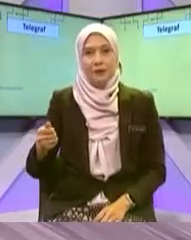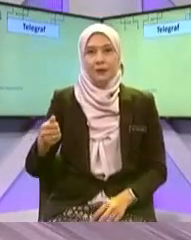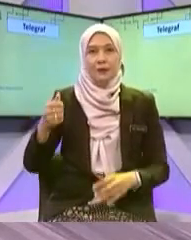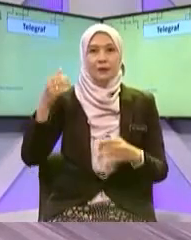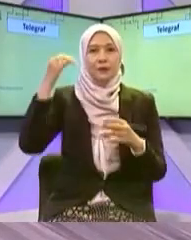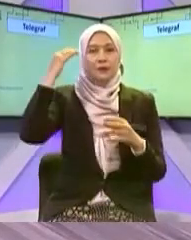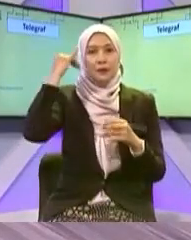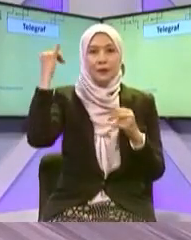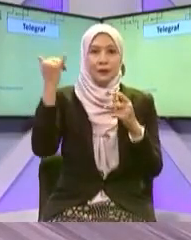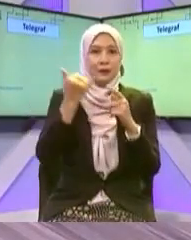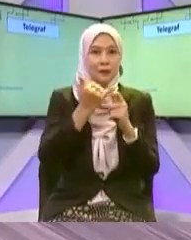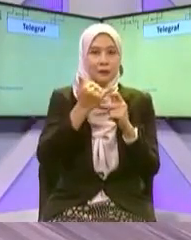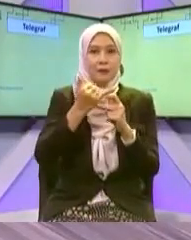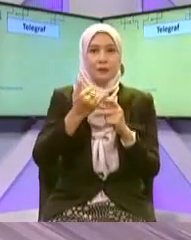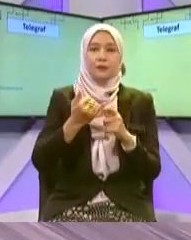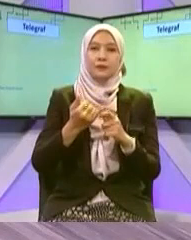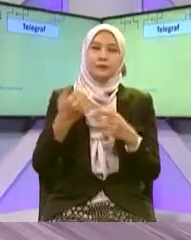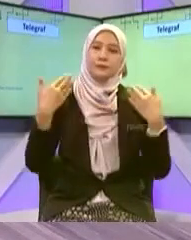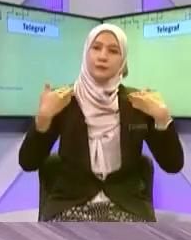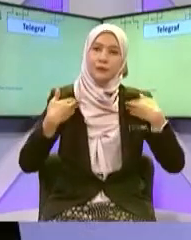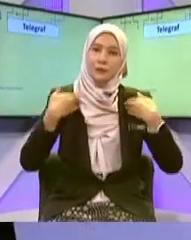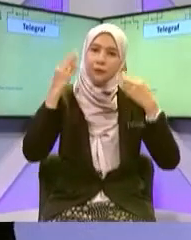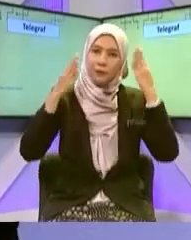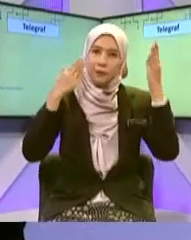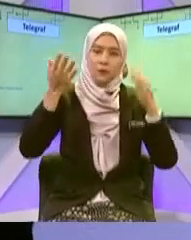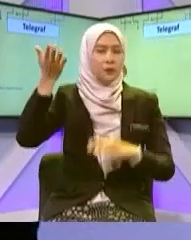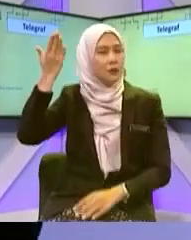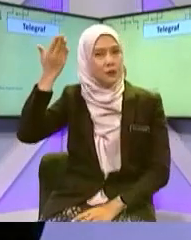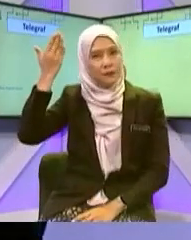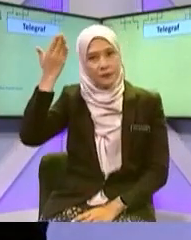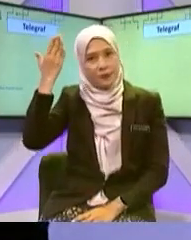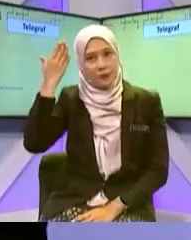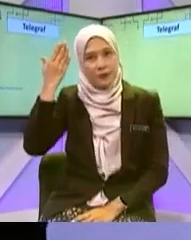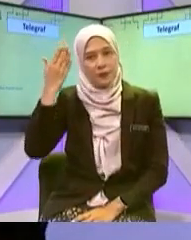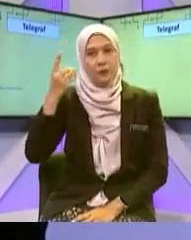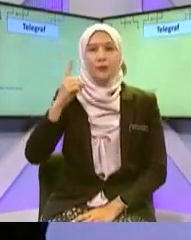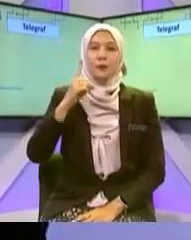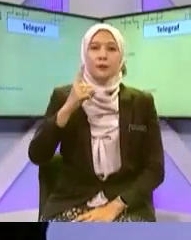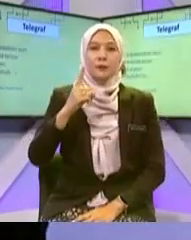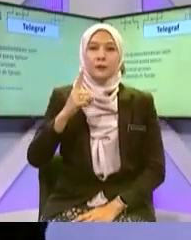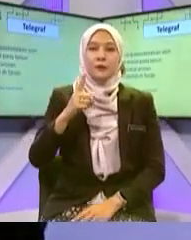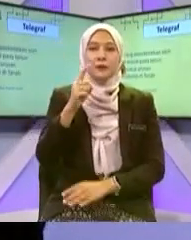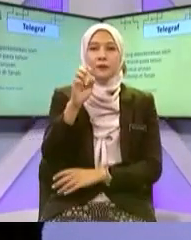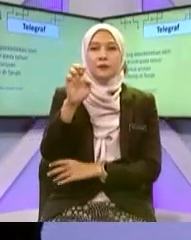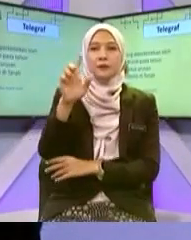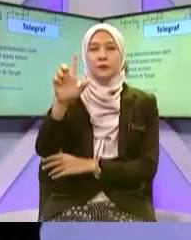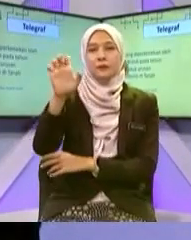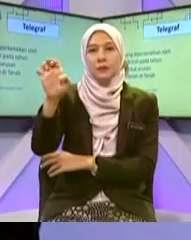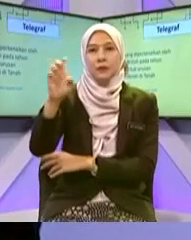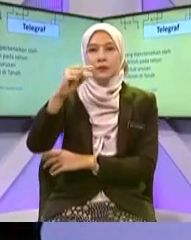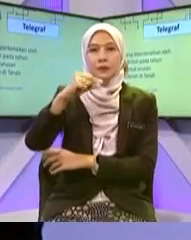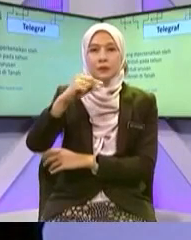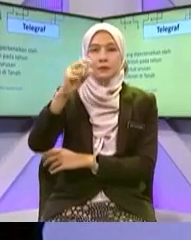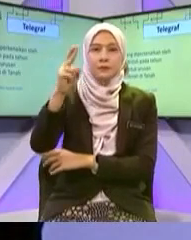kita Yang pertama Dikenali sebagai Telegraf Telegraf Apakah telegraf ini Alat yang